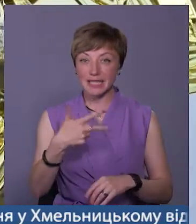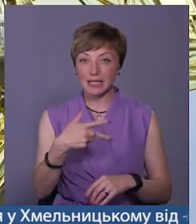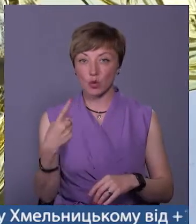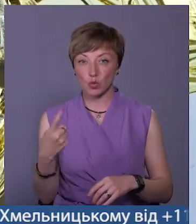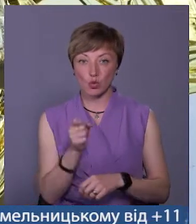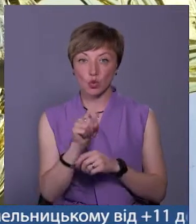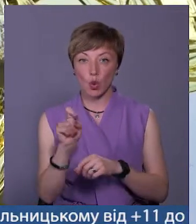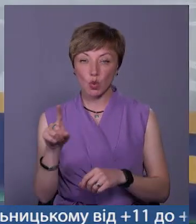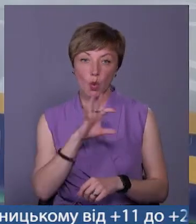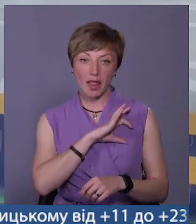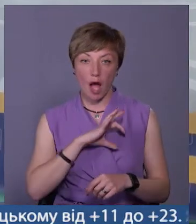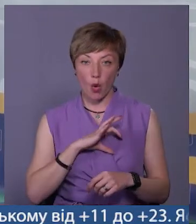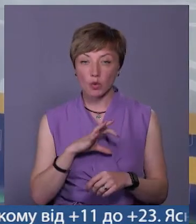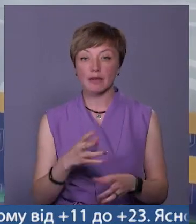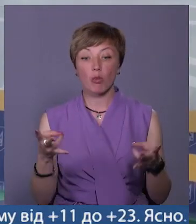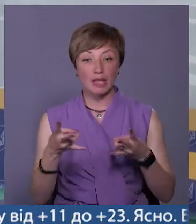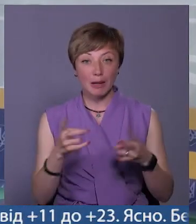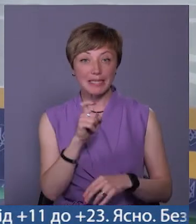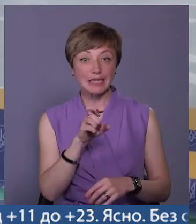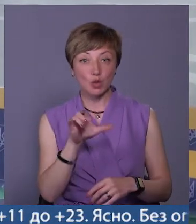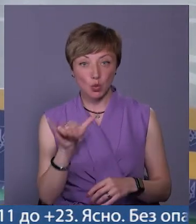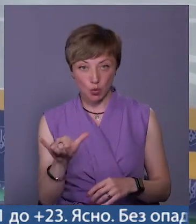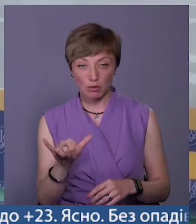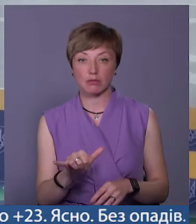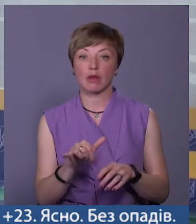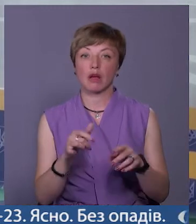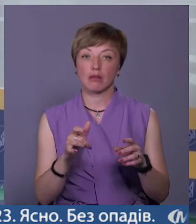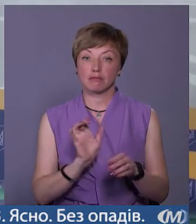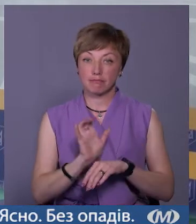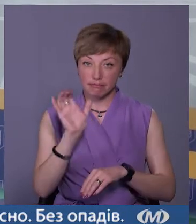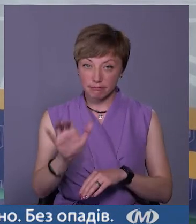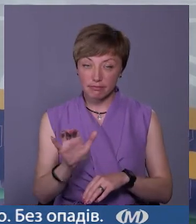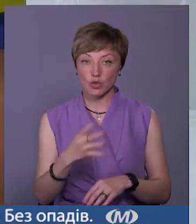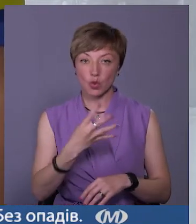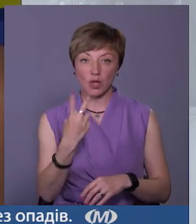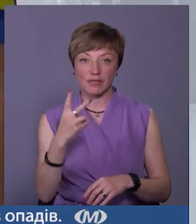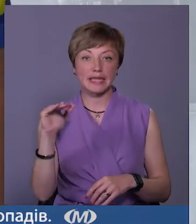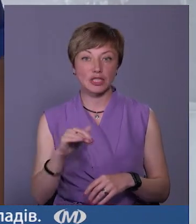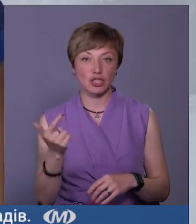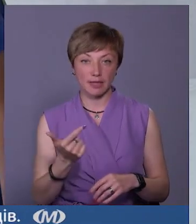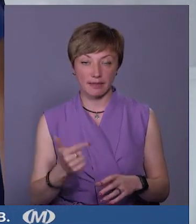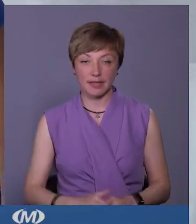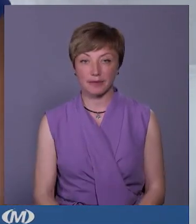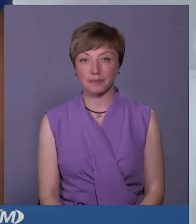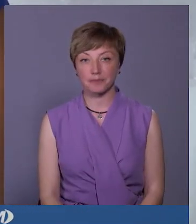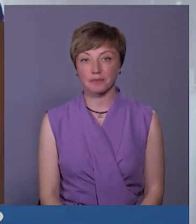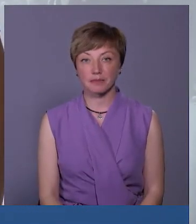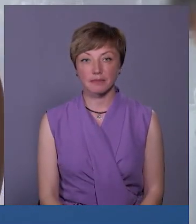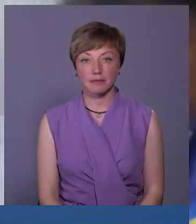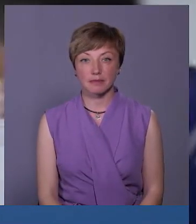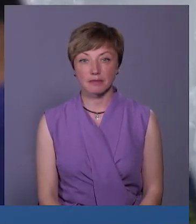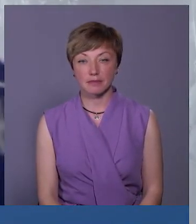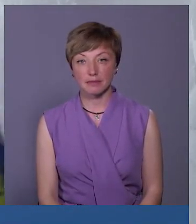золоту нагороду. На потреби Збройних сил України організатори спрямували 42 тисячі гривень. Тетяна Самсонюк, Юрій